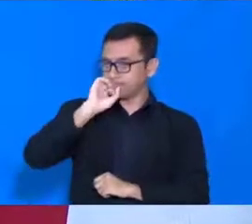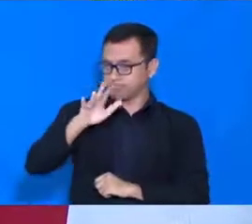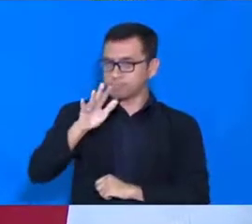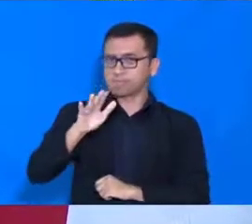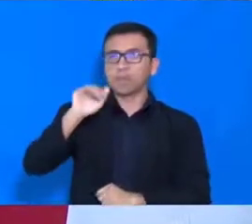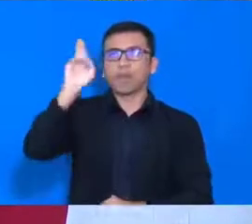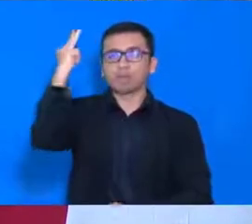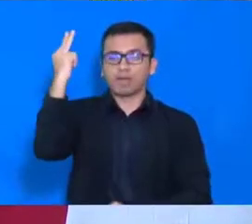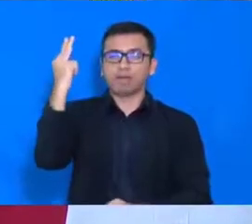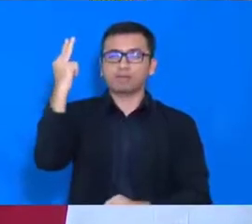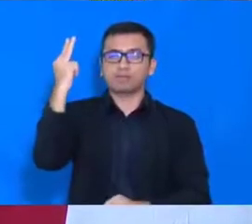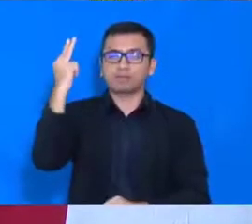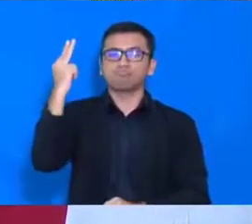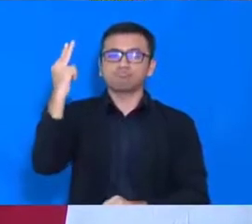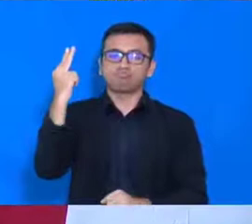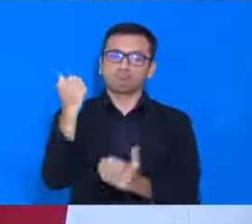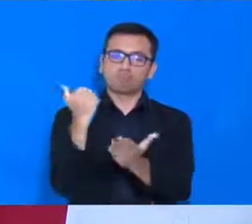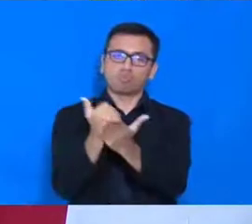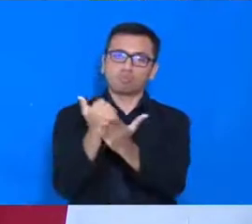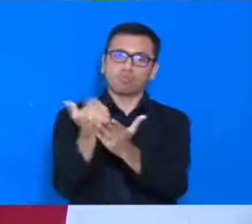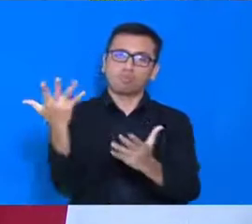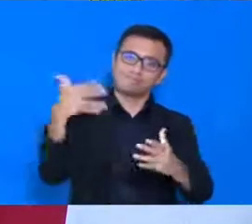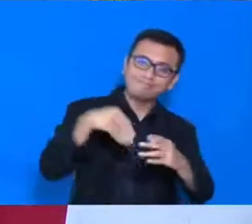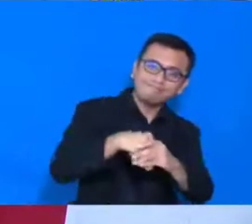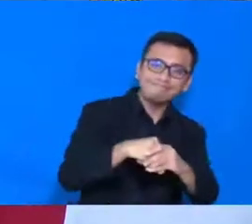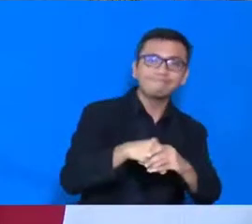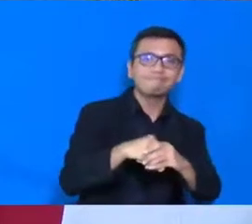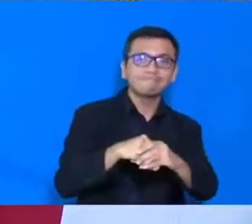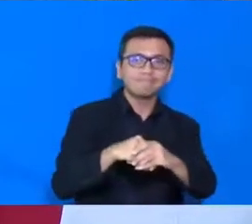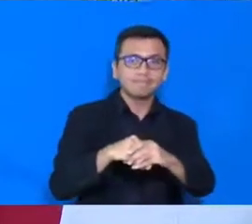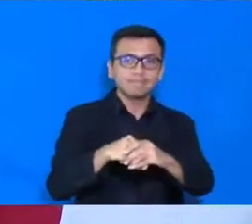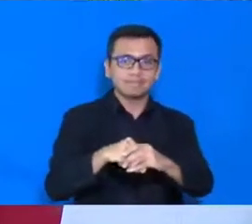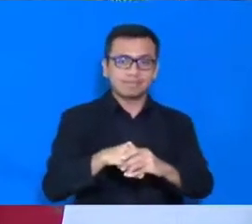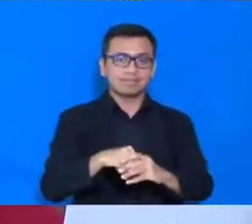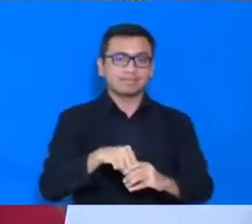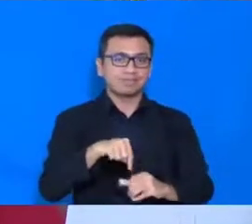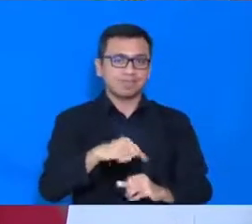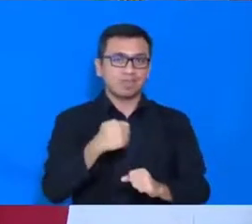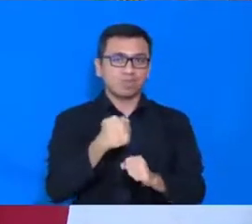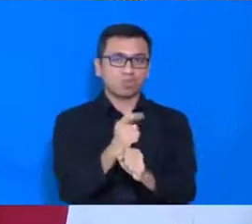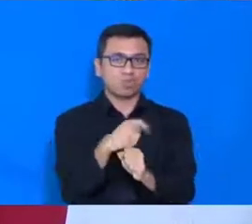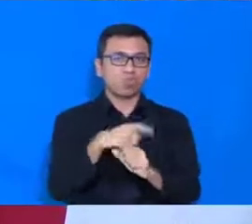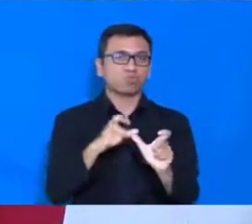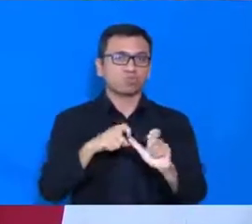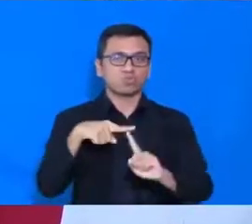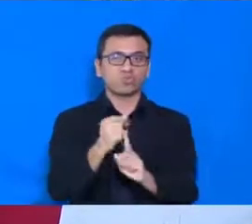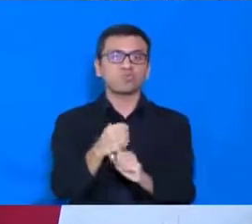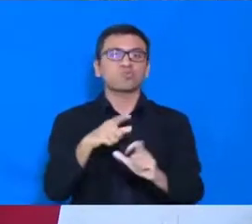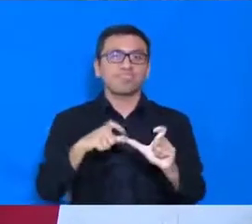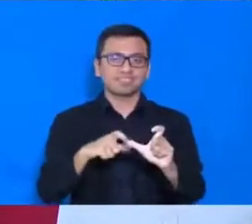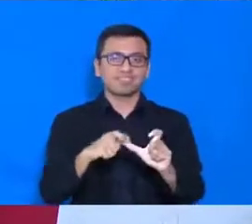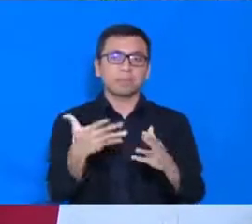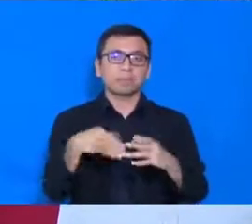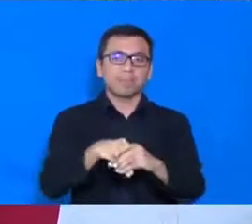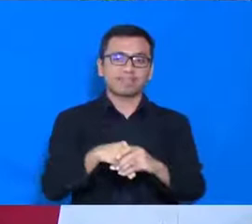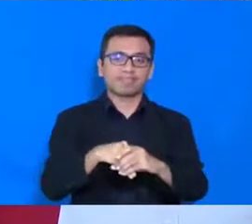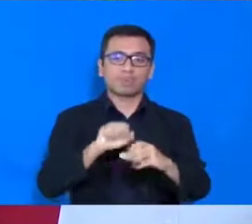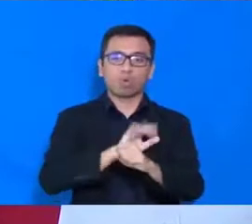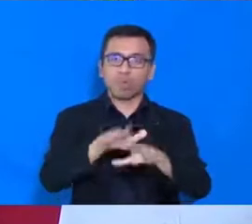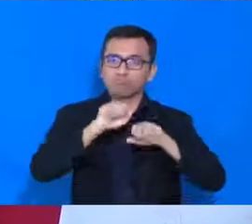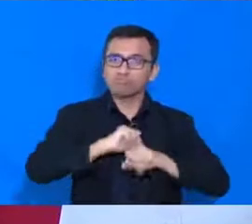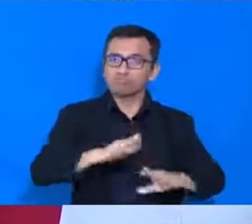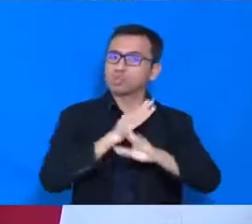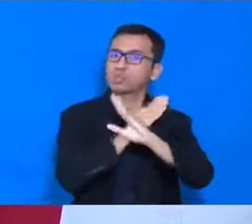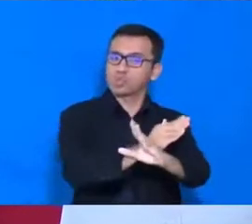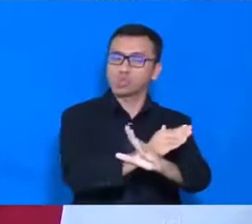di tengah-tengah, masyarakat, melalui gugus tugas, percepatan penanganan, COVID-19, dan saya mohon dukungan,